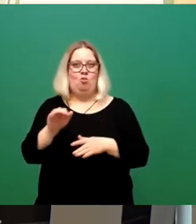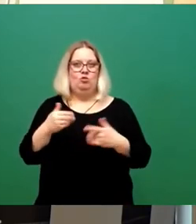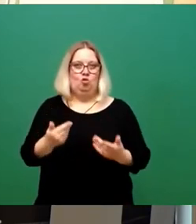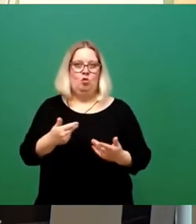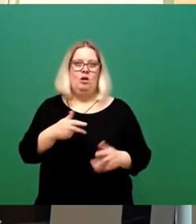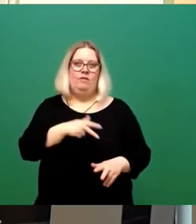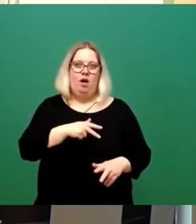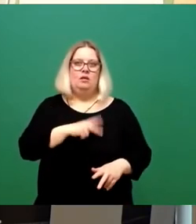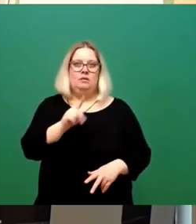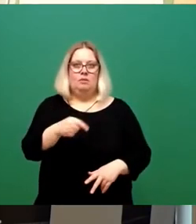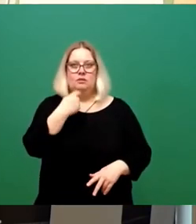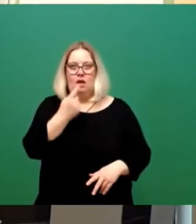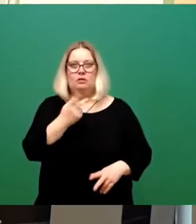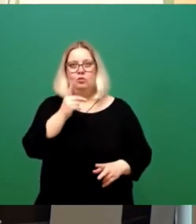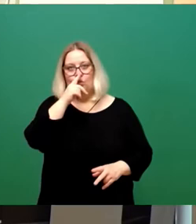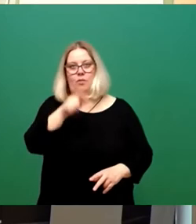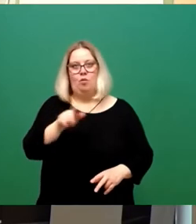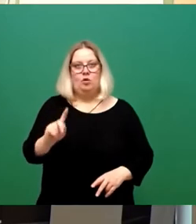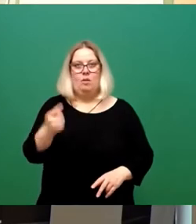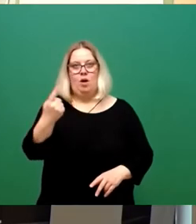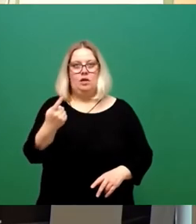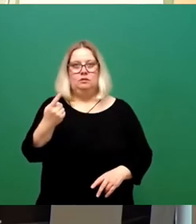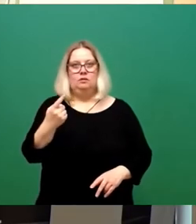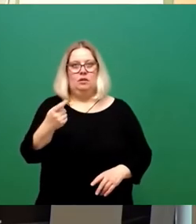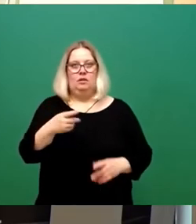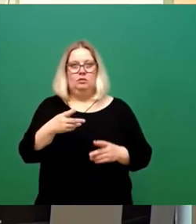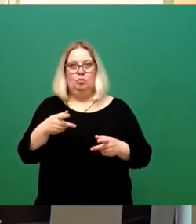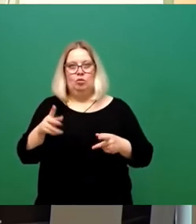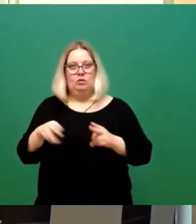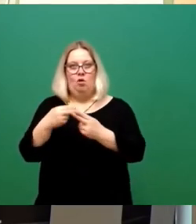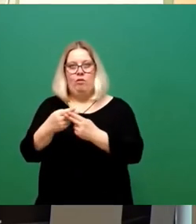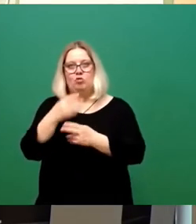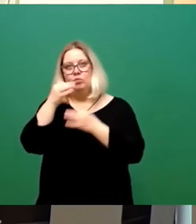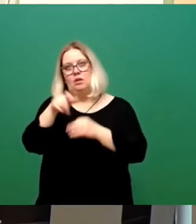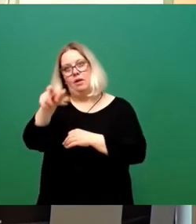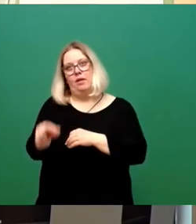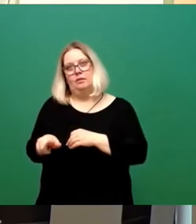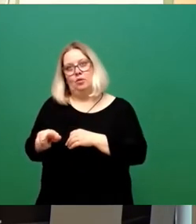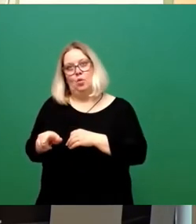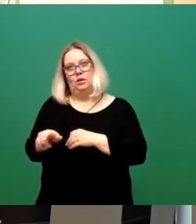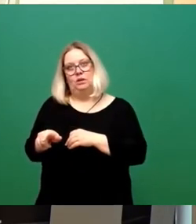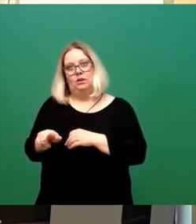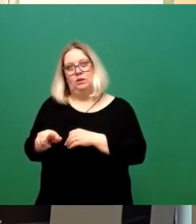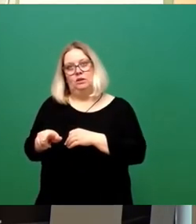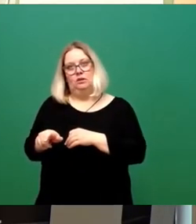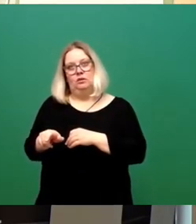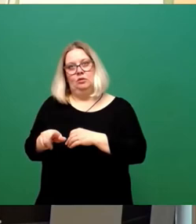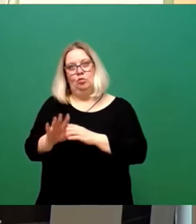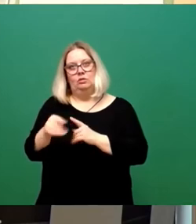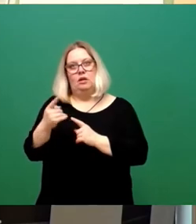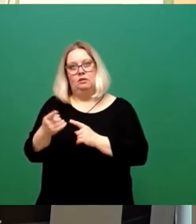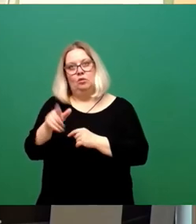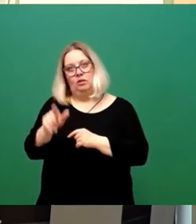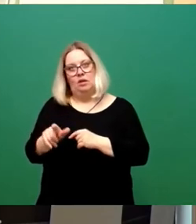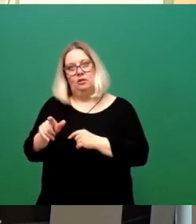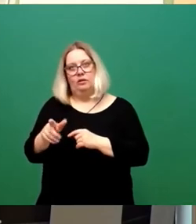Sie nur eine Bürgermeisterposition zuschneiden, auf eine ganz konkrete Kandidatenposition, um diesen Kandidaten dann für